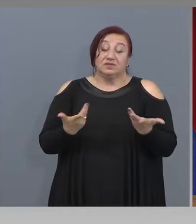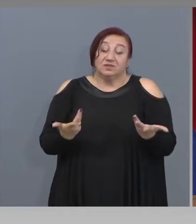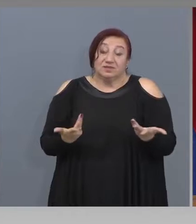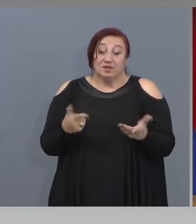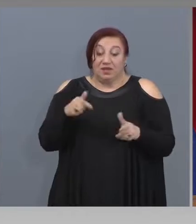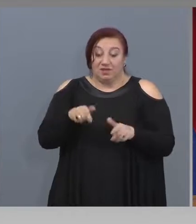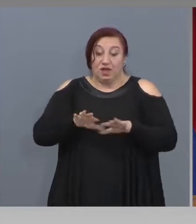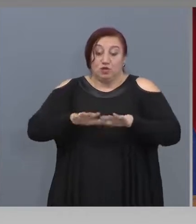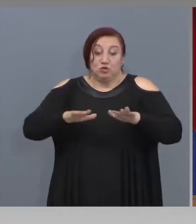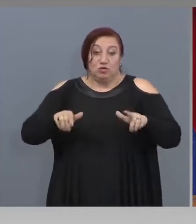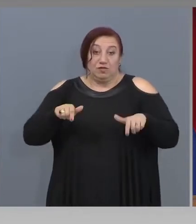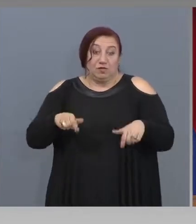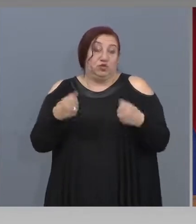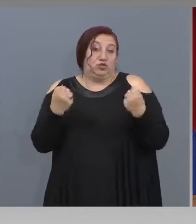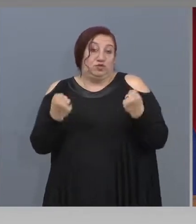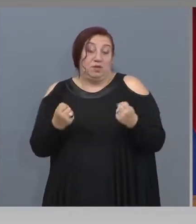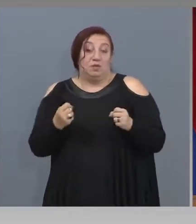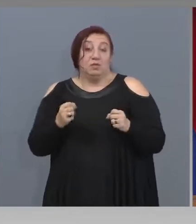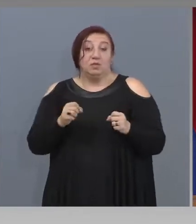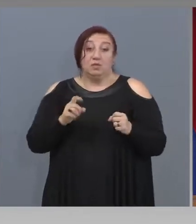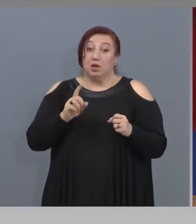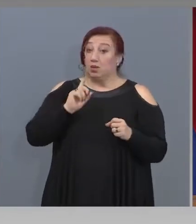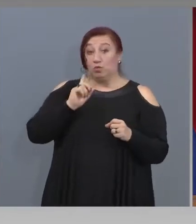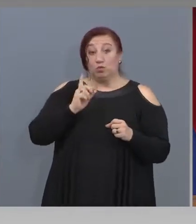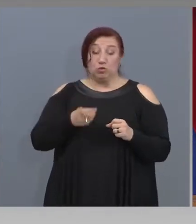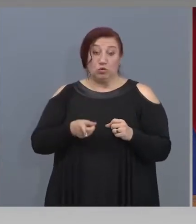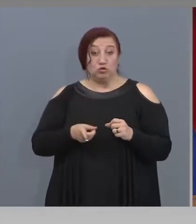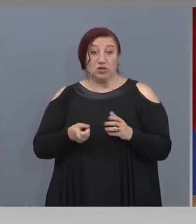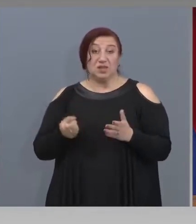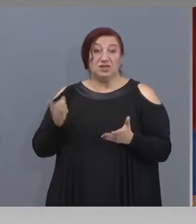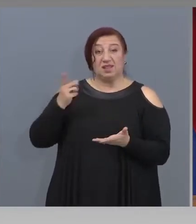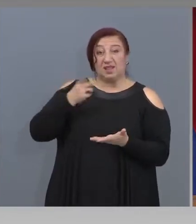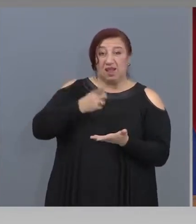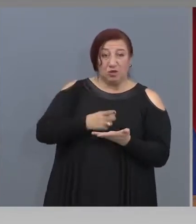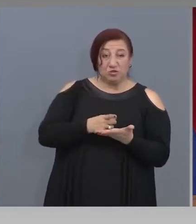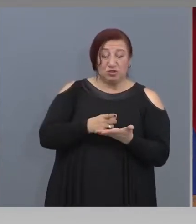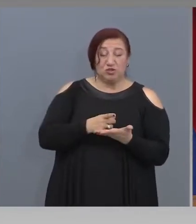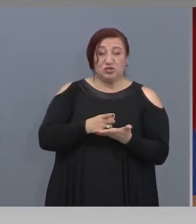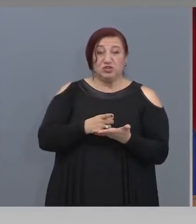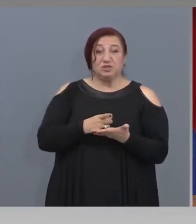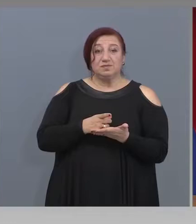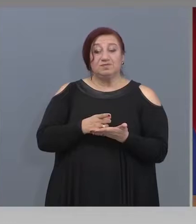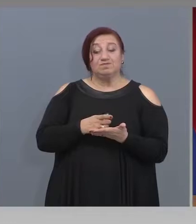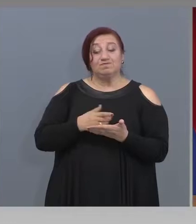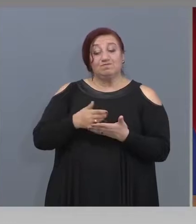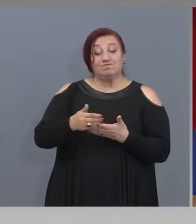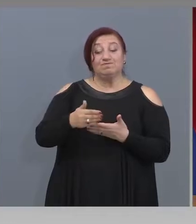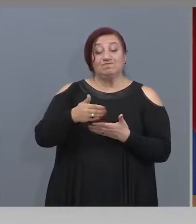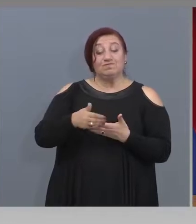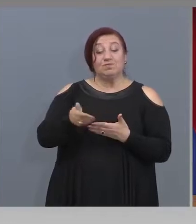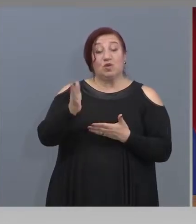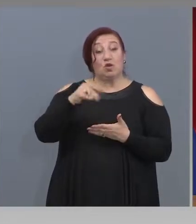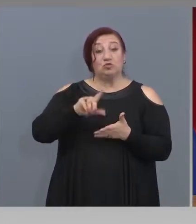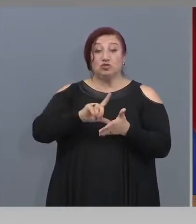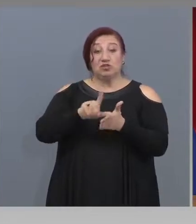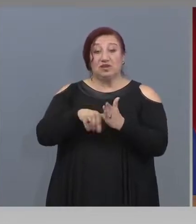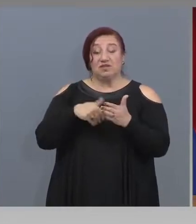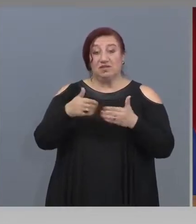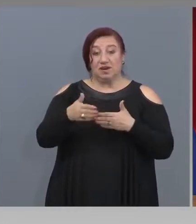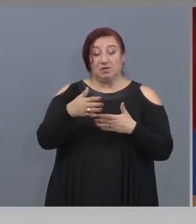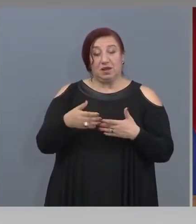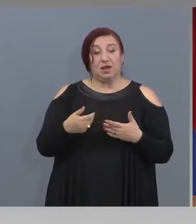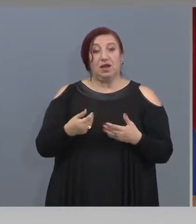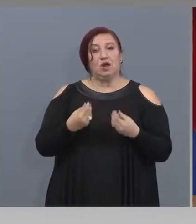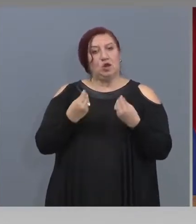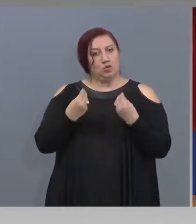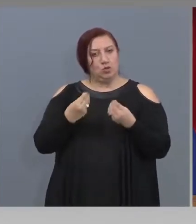в които сега живеем, а може да се наложи да поживеем още малко и в бъдеще, и добър е да просим